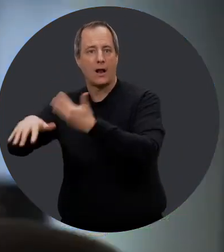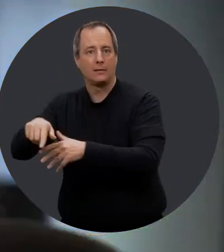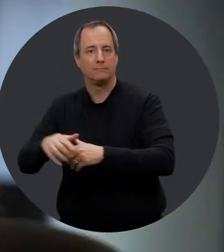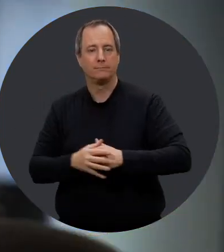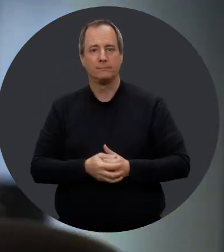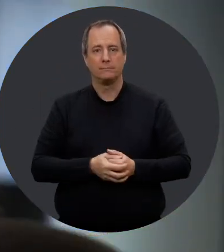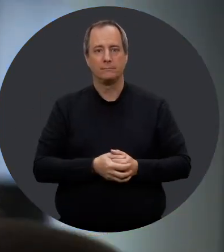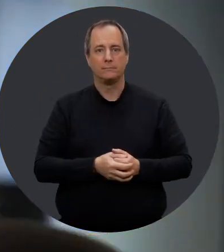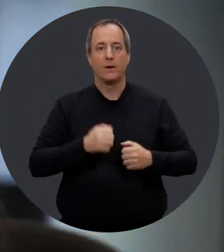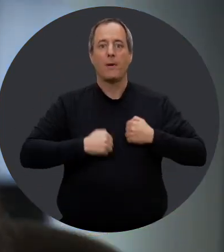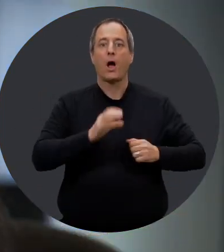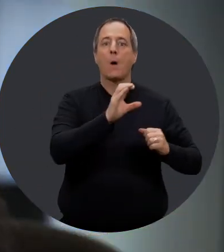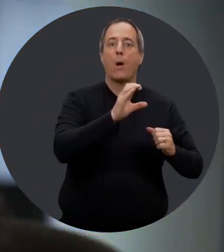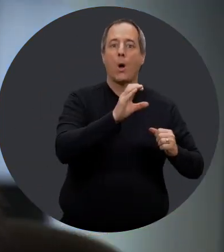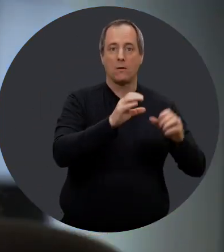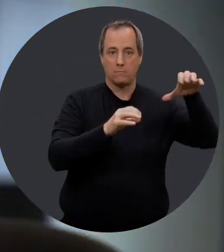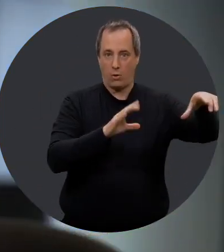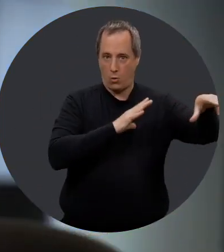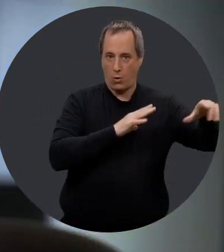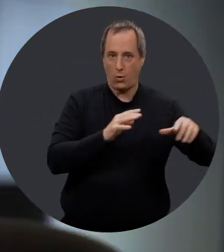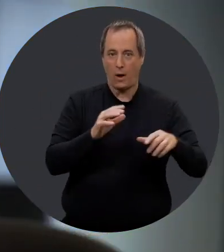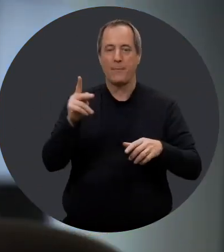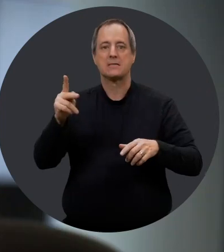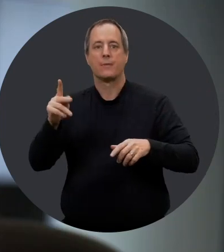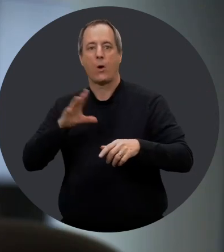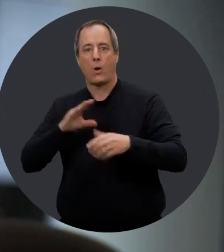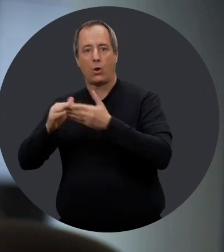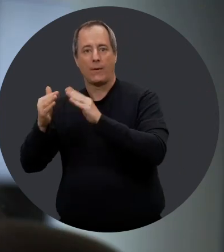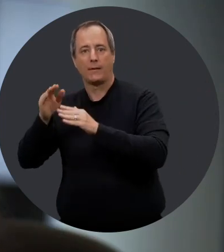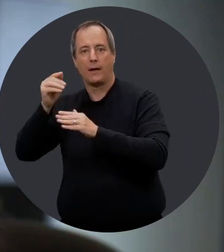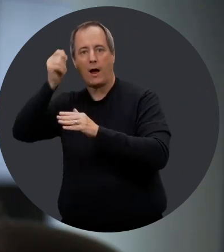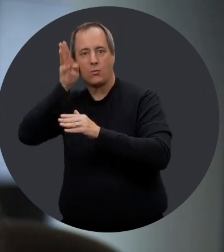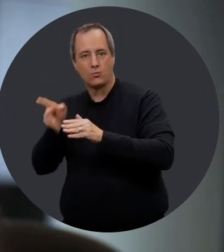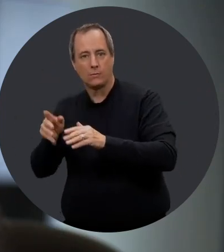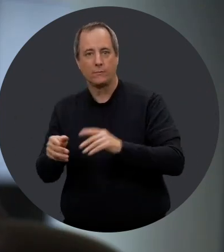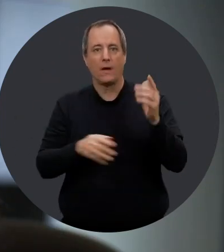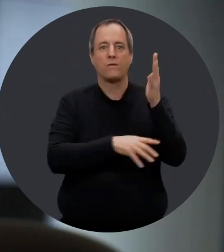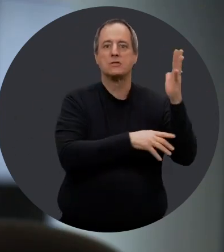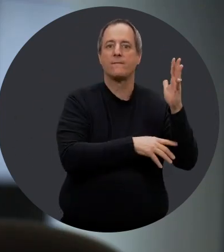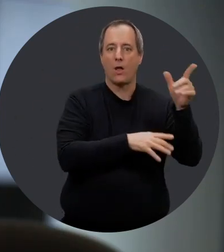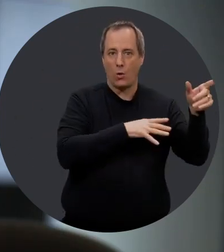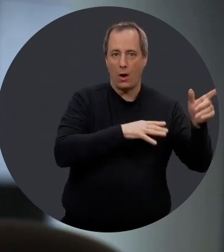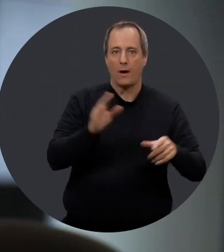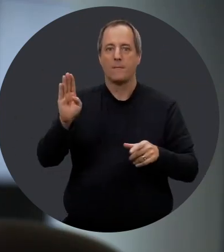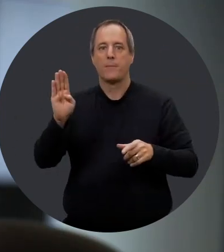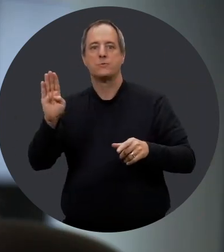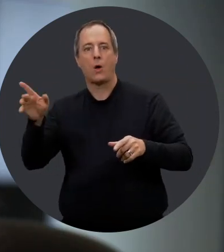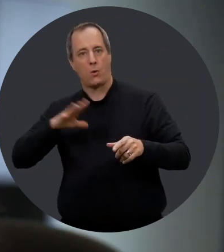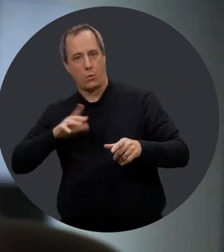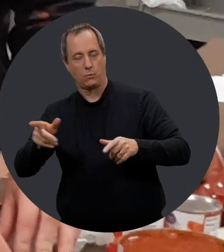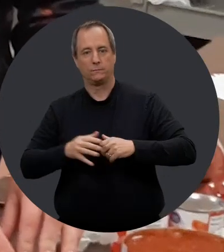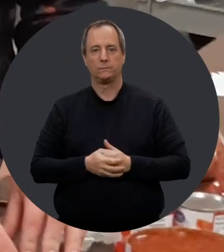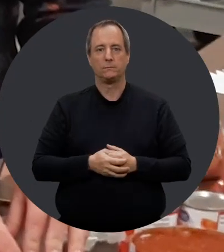'intégration sociale. À Baie-Comeau, on a un point de service à Pessamette dans la communauté innu. On en a un à Forestville et un à